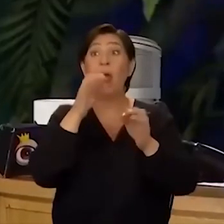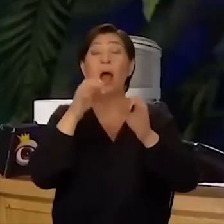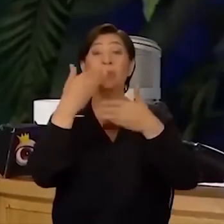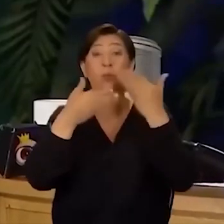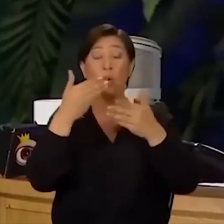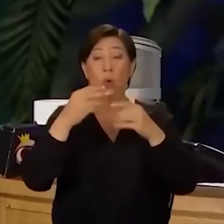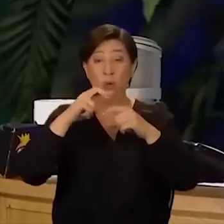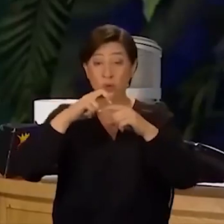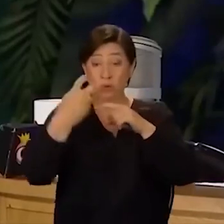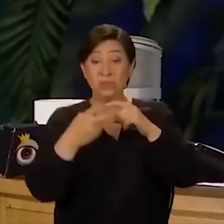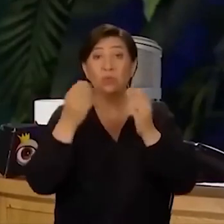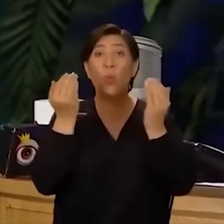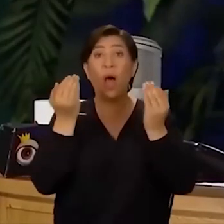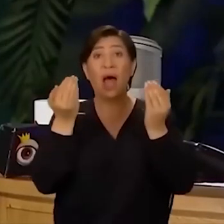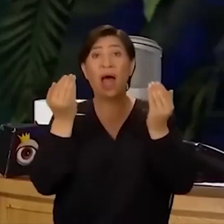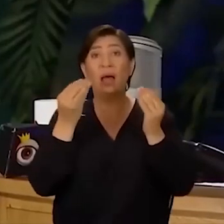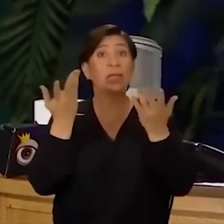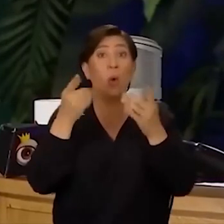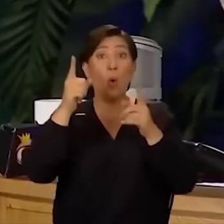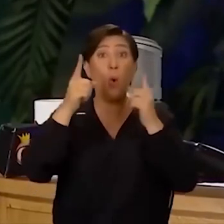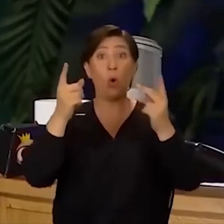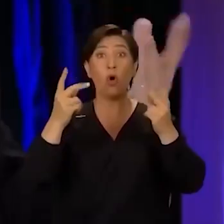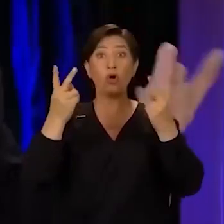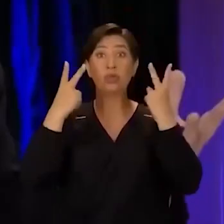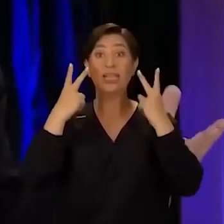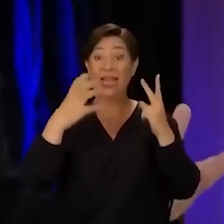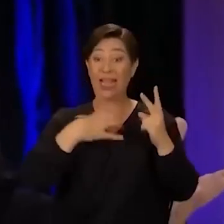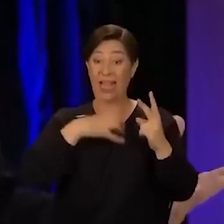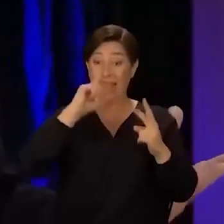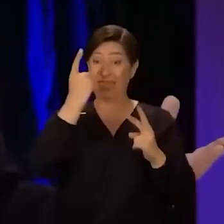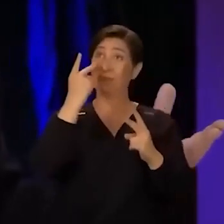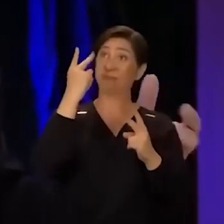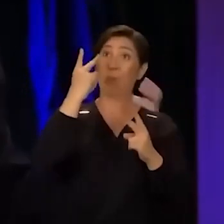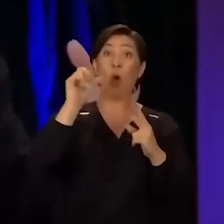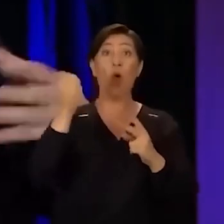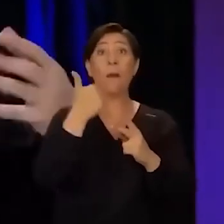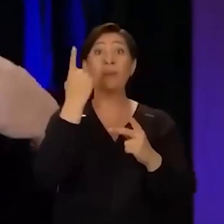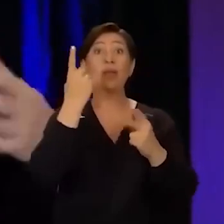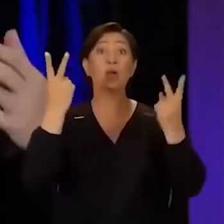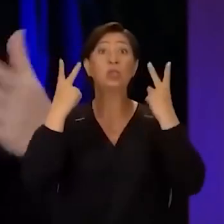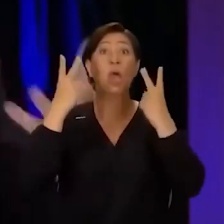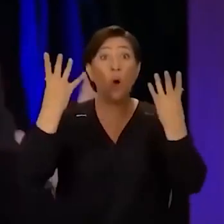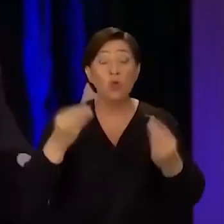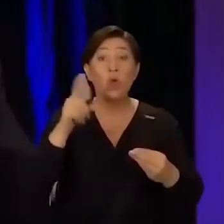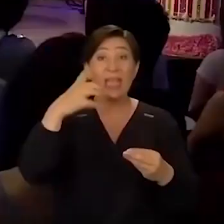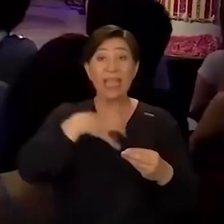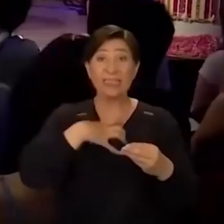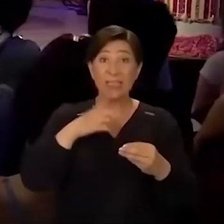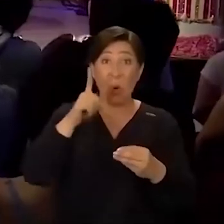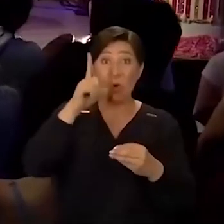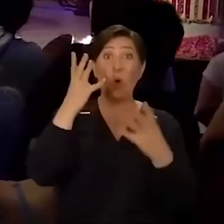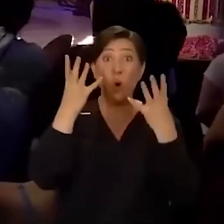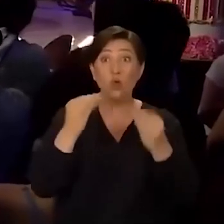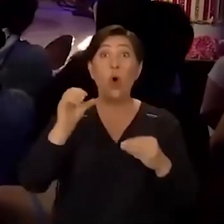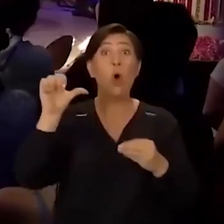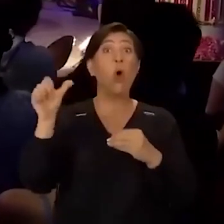Ve dua ederiz diyor. Çünkü herkes o gösterinin yegane kendisine ait önemli bir gösteri olduğunu ve kendisinin de orada olduğu